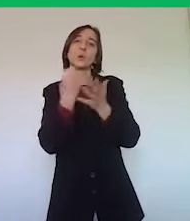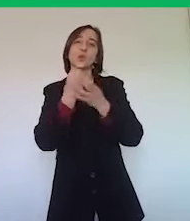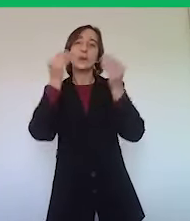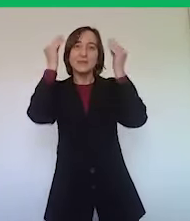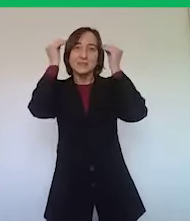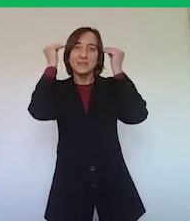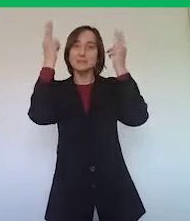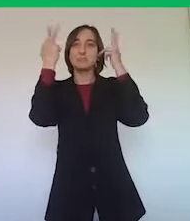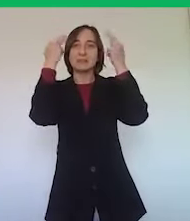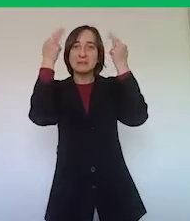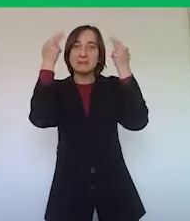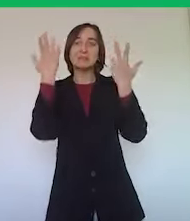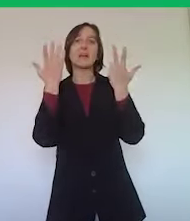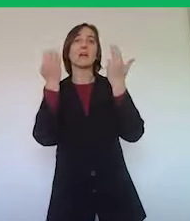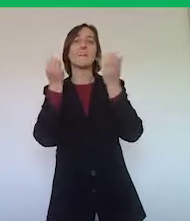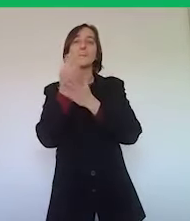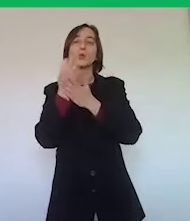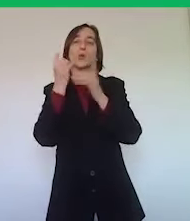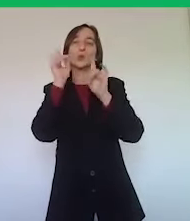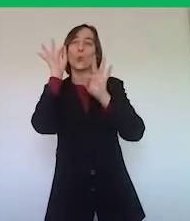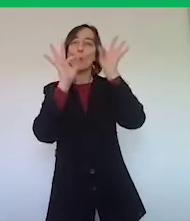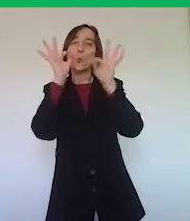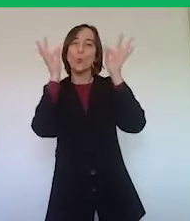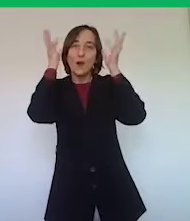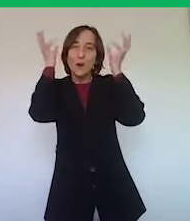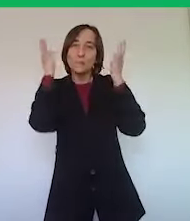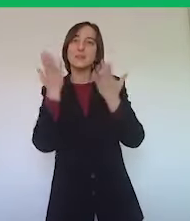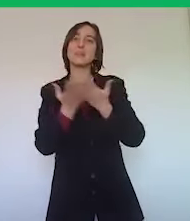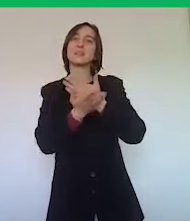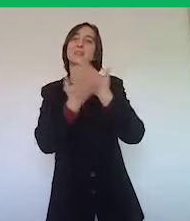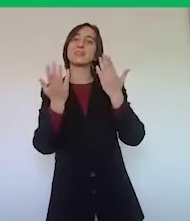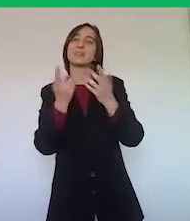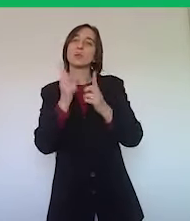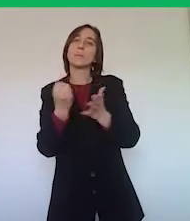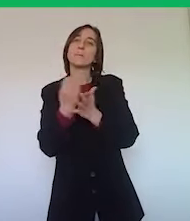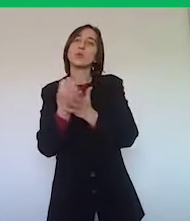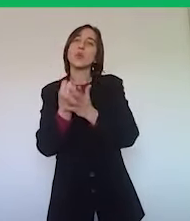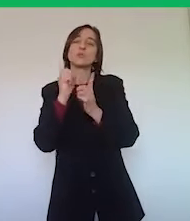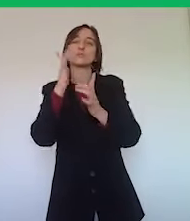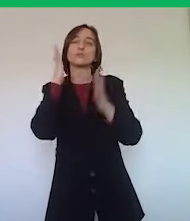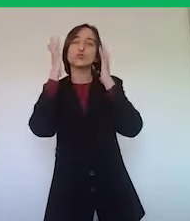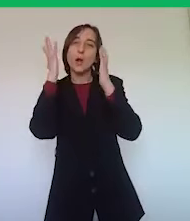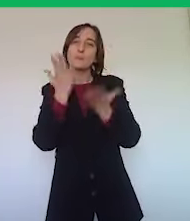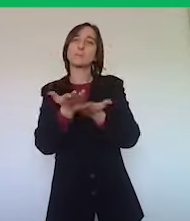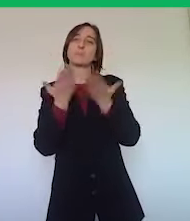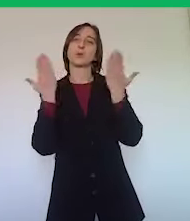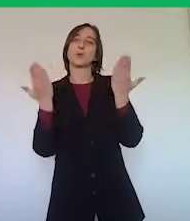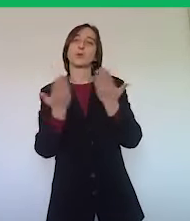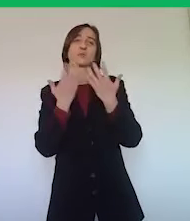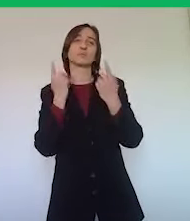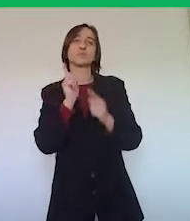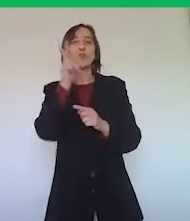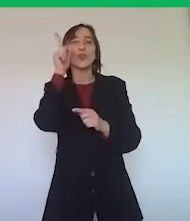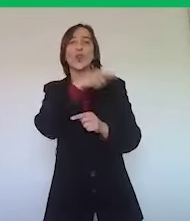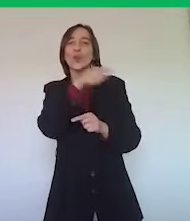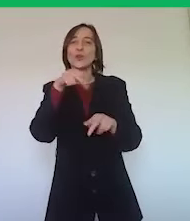per la tinta dei capelli, per la cura dei capelli, comunque prodotti, shampoo,